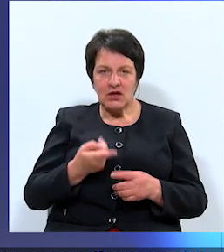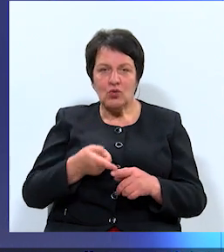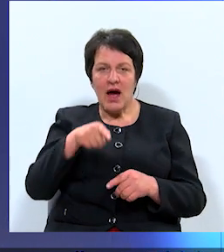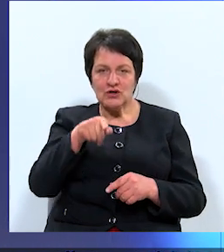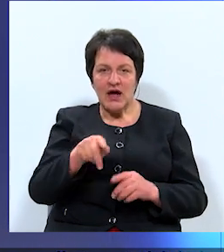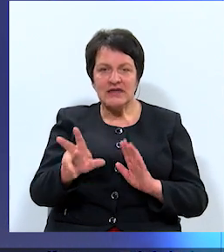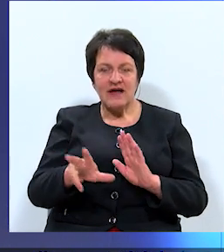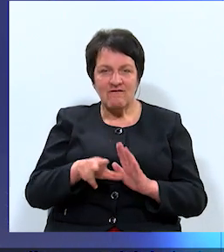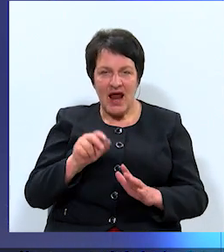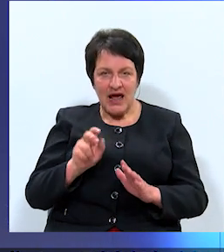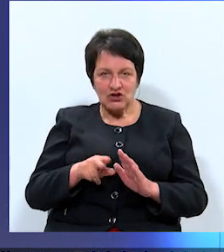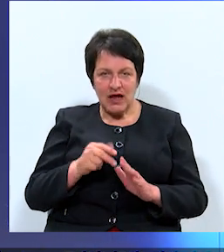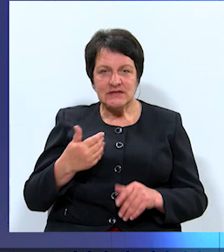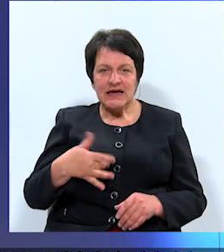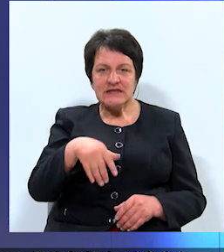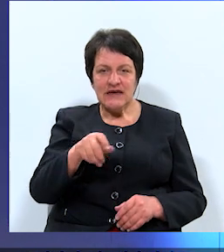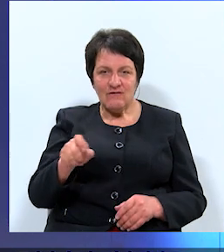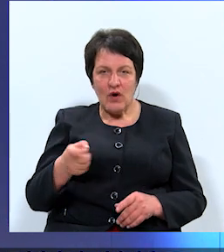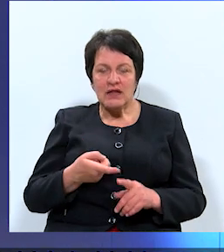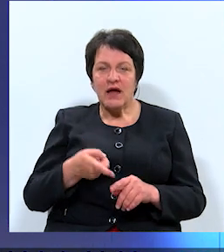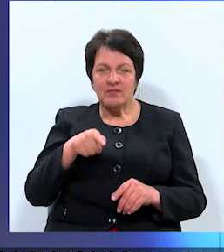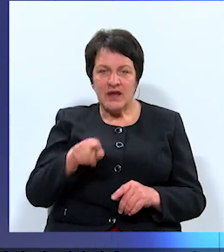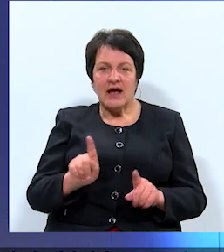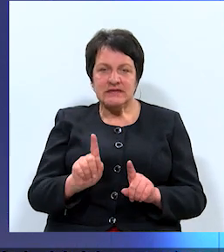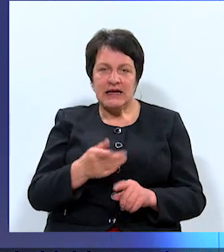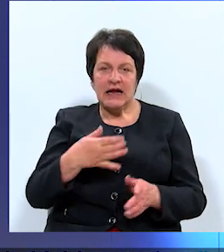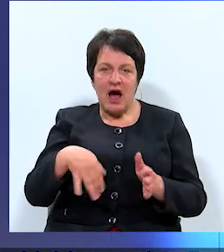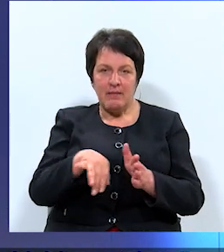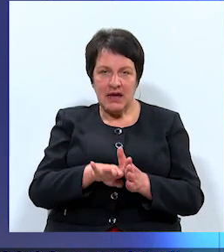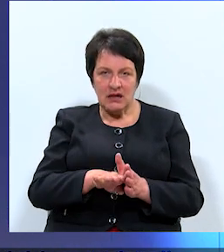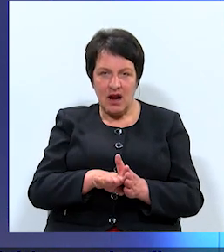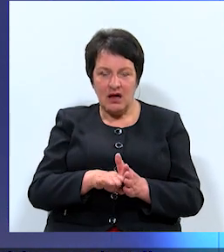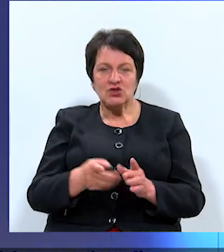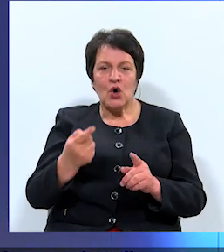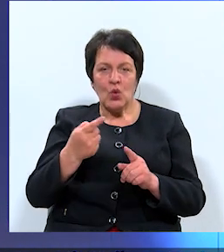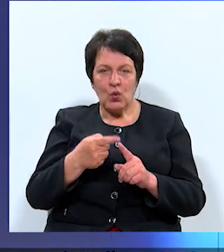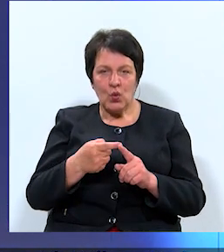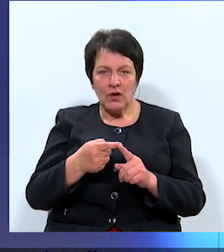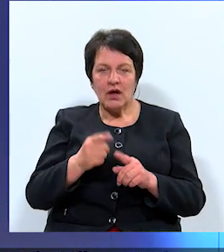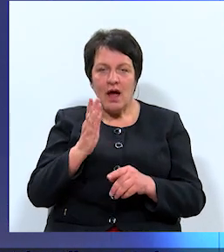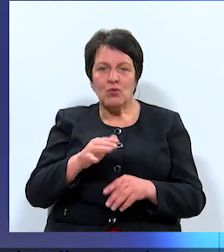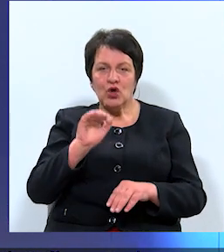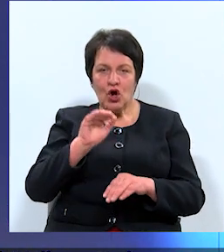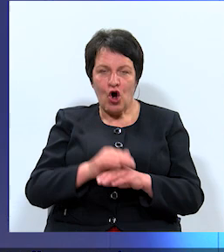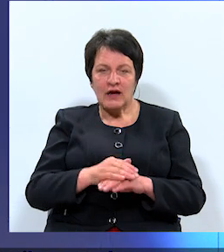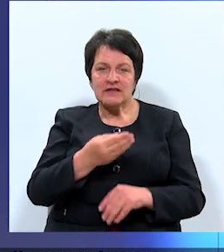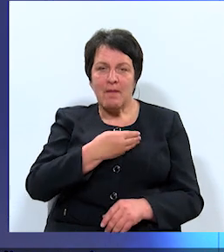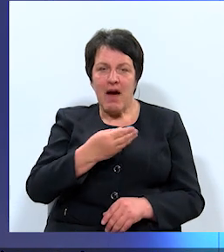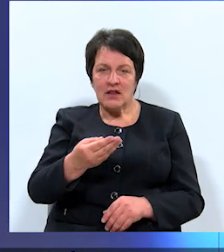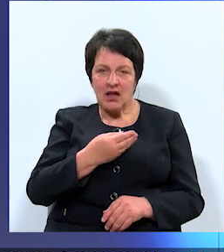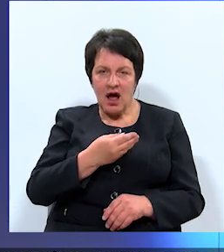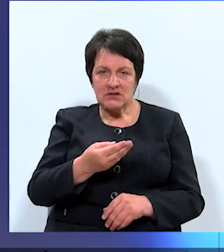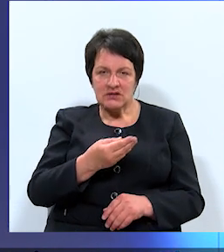vēlēšanās iedzīvotājiem tajās ir jāpiedalās un jādod konkrēts mandāts